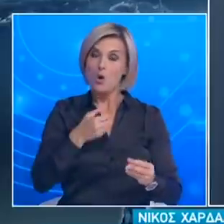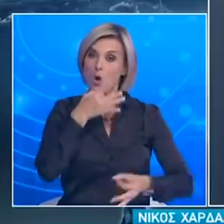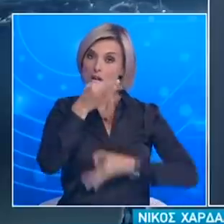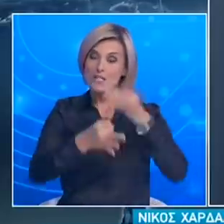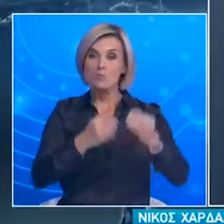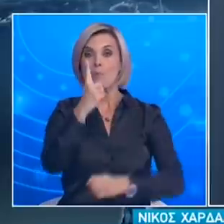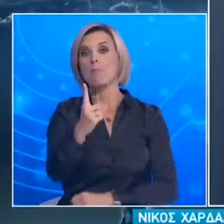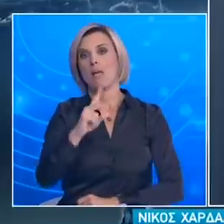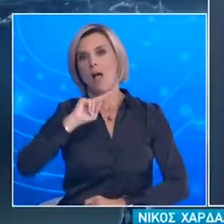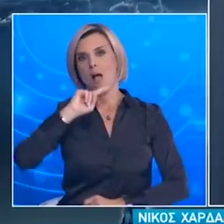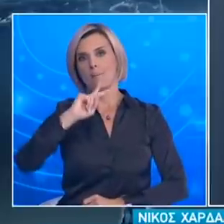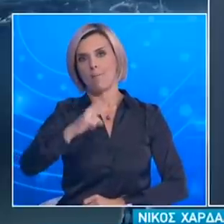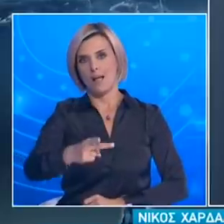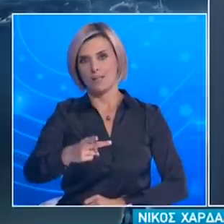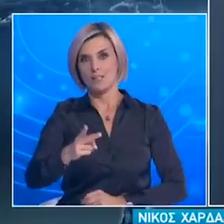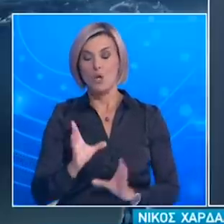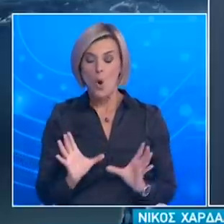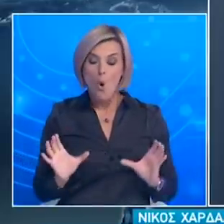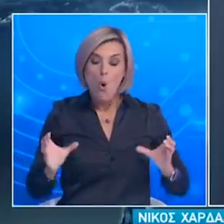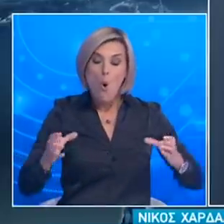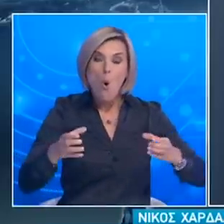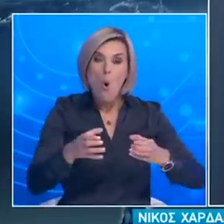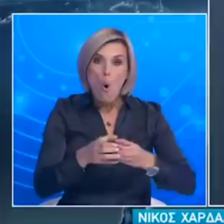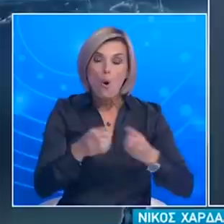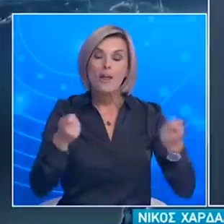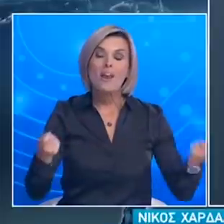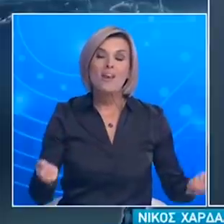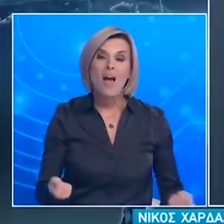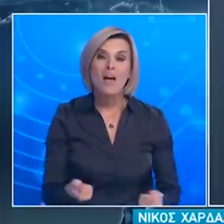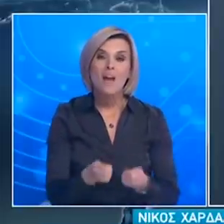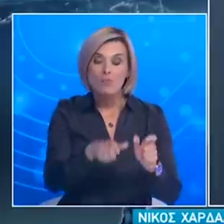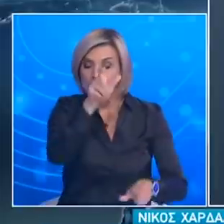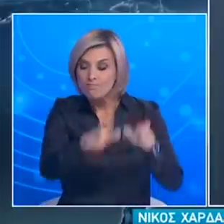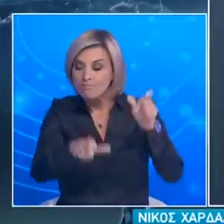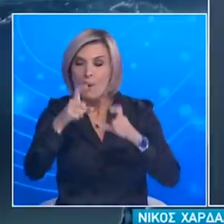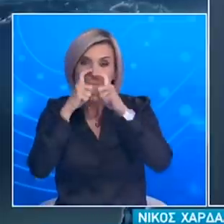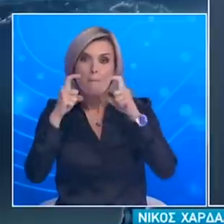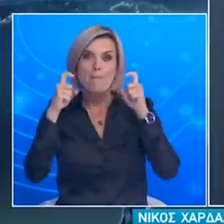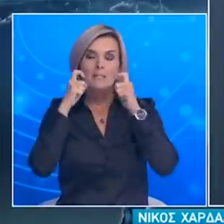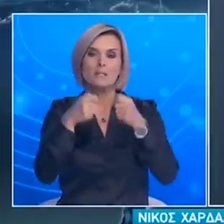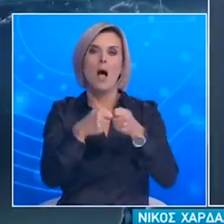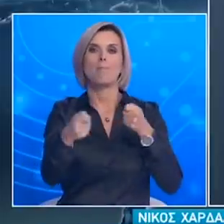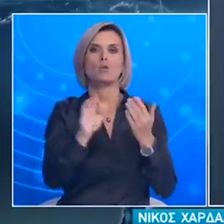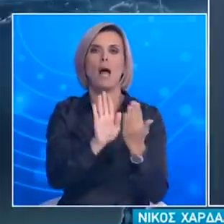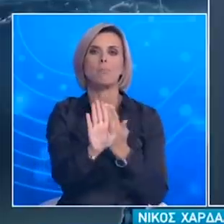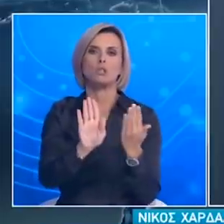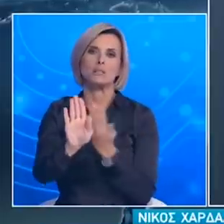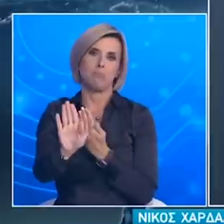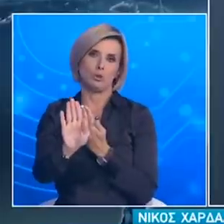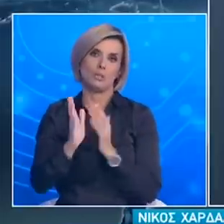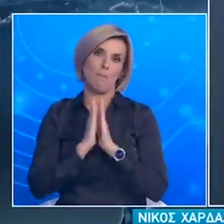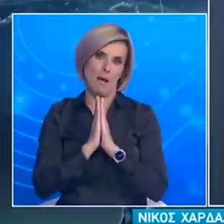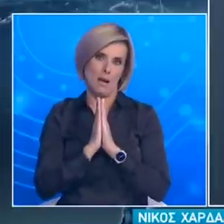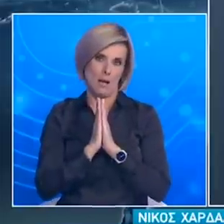και η απάντηση είναι όλοι να κάνουμε χρήση μάσκας και να κρατάμε τις αποστάσεις θα το πω πάρα πολύ απλά